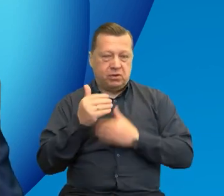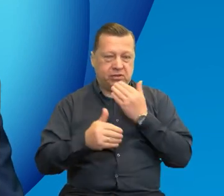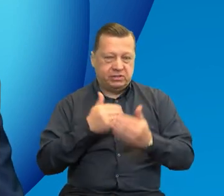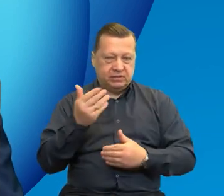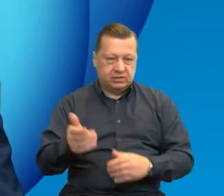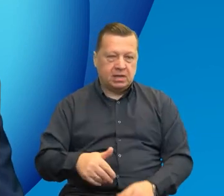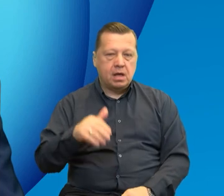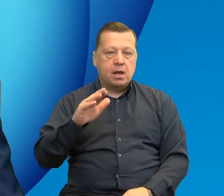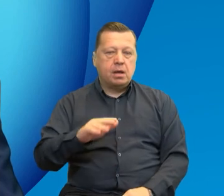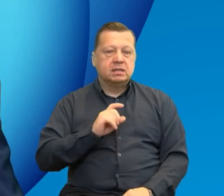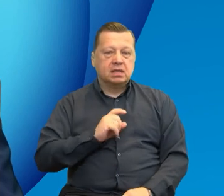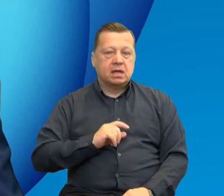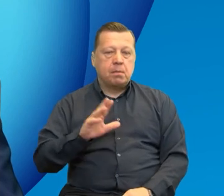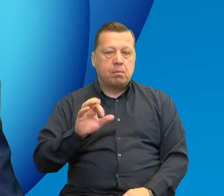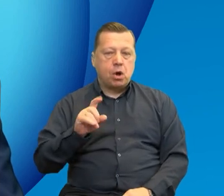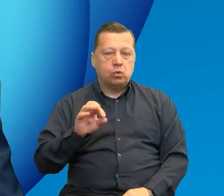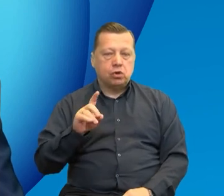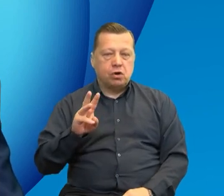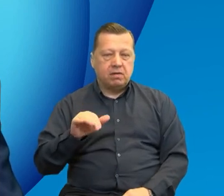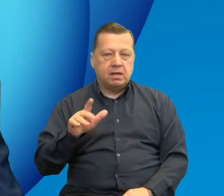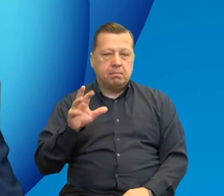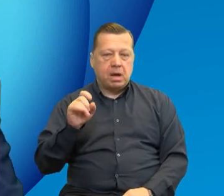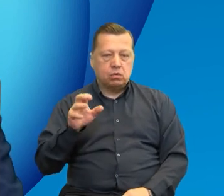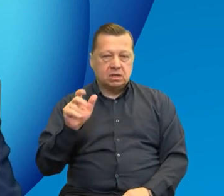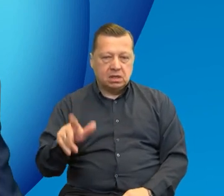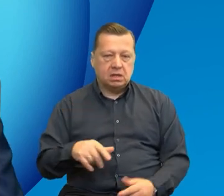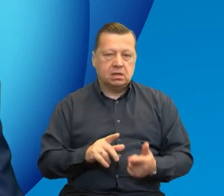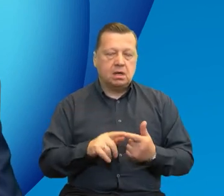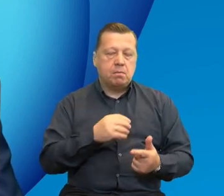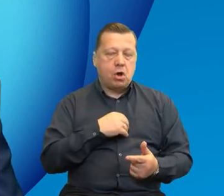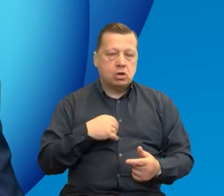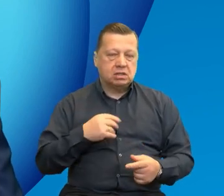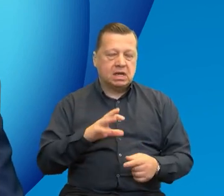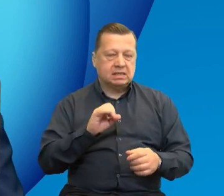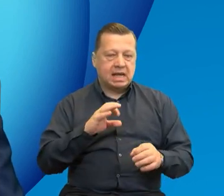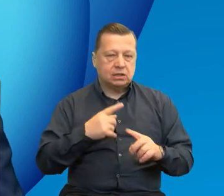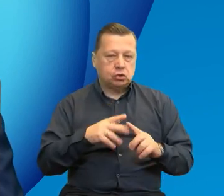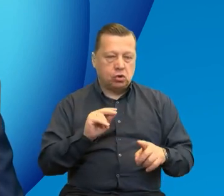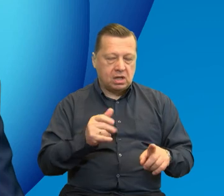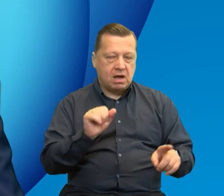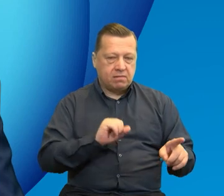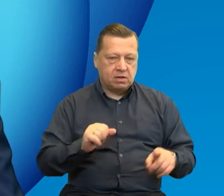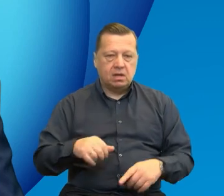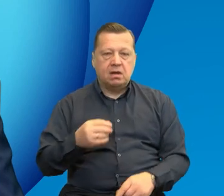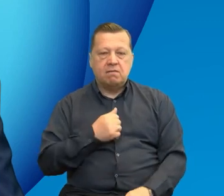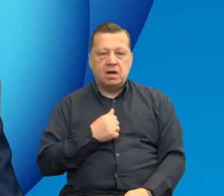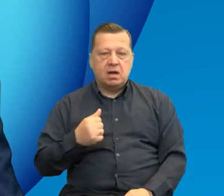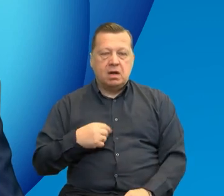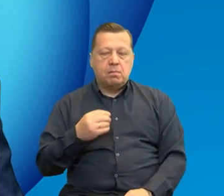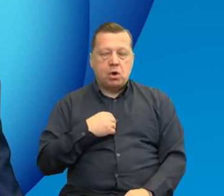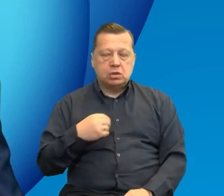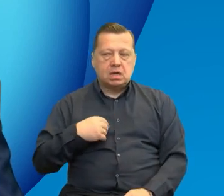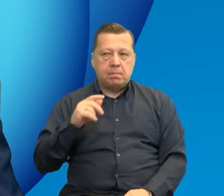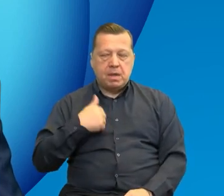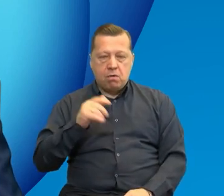Sekretariat Programu Południowy Bałtyk. Z Gdańska na przykład program Polska Saksonia Wrocław. W Warszawie program Polska Białoruś